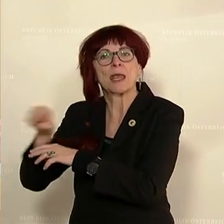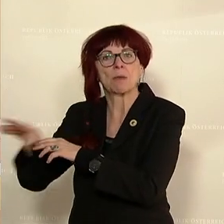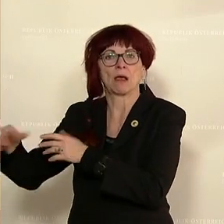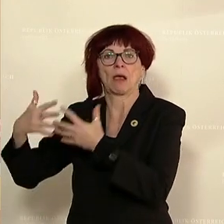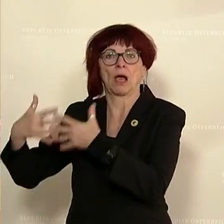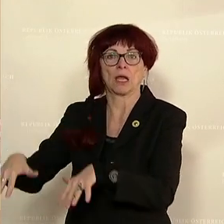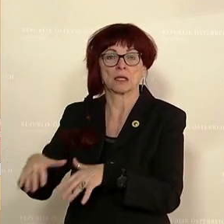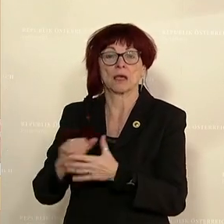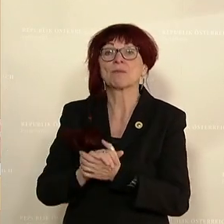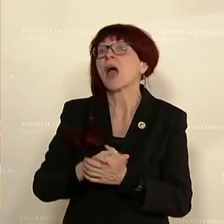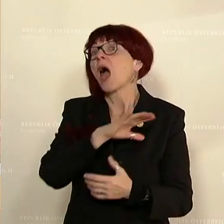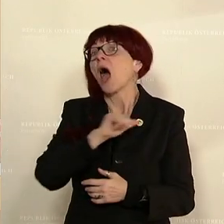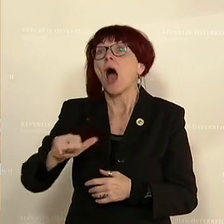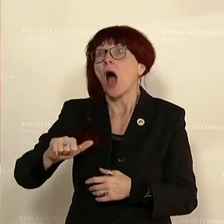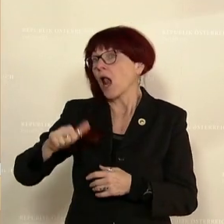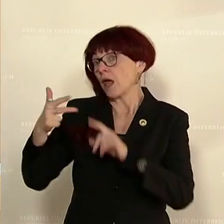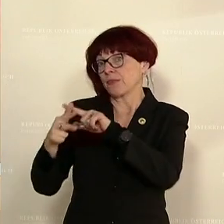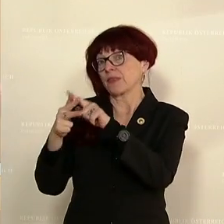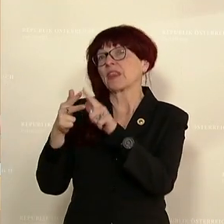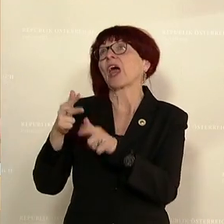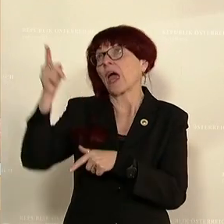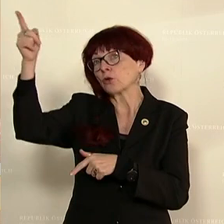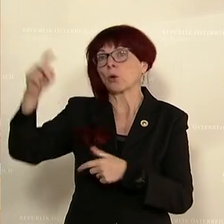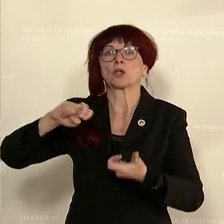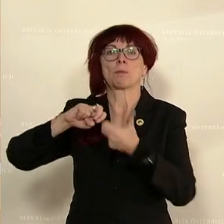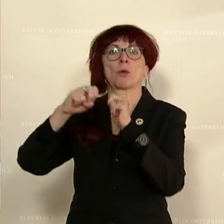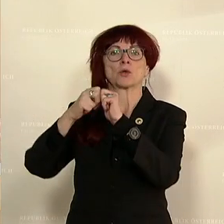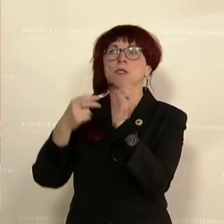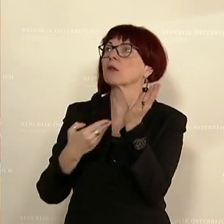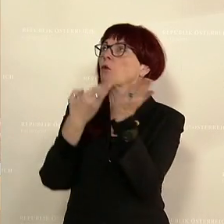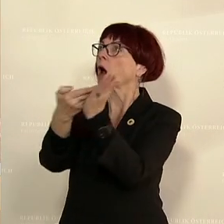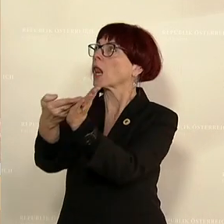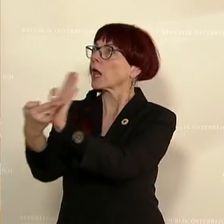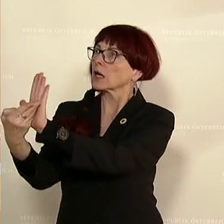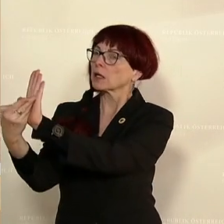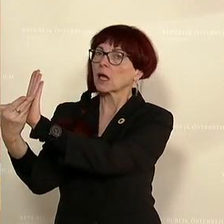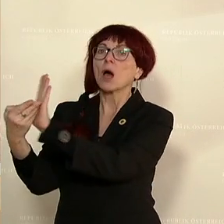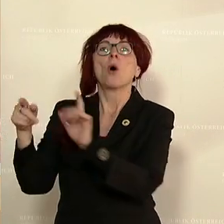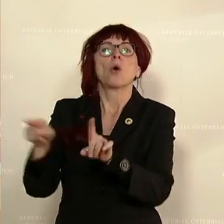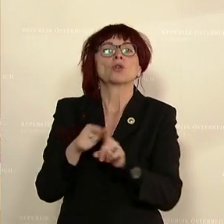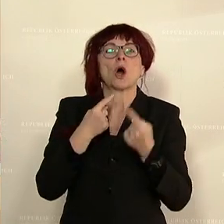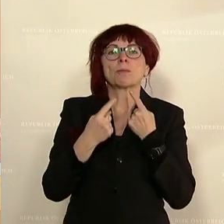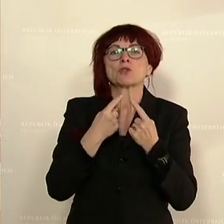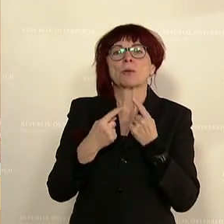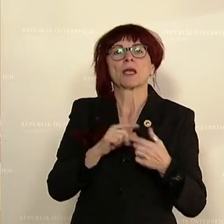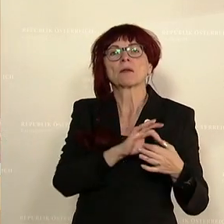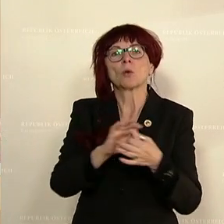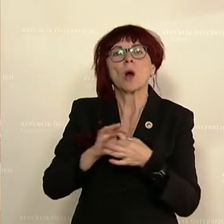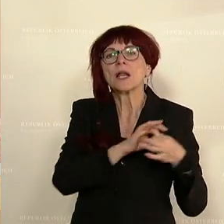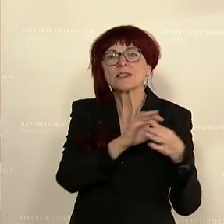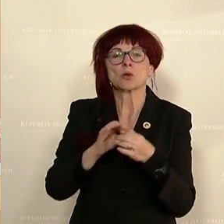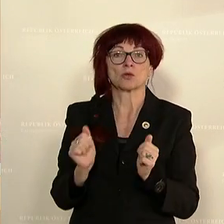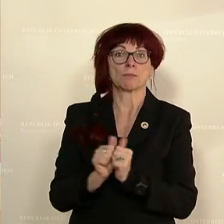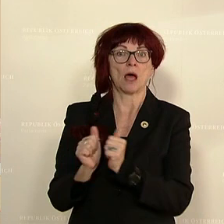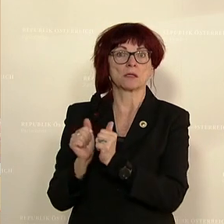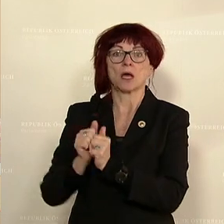sind derzeit in Prüfung, sind auch derzeit in Besprechung mit dem Koalitionspartner. Und selbstverständlich sind